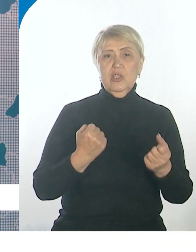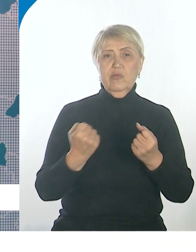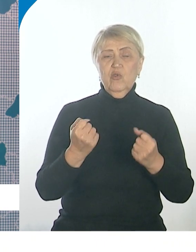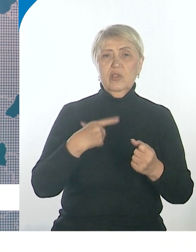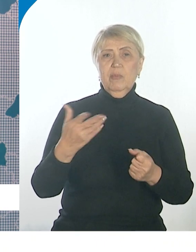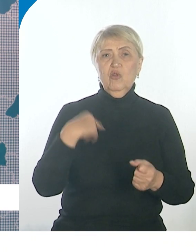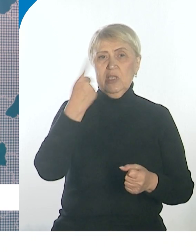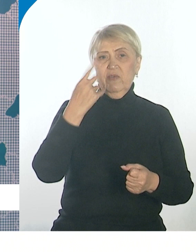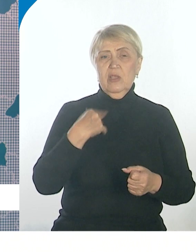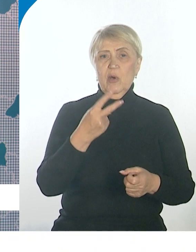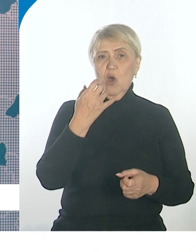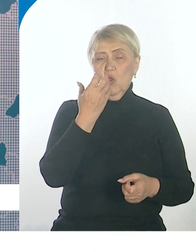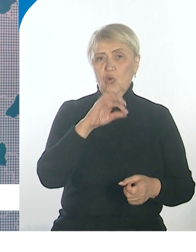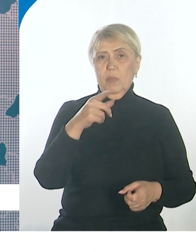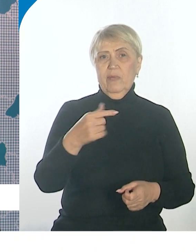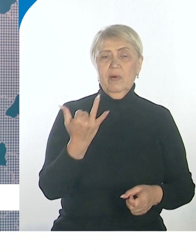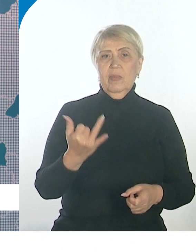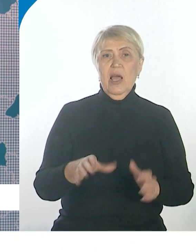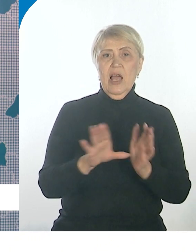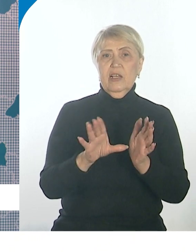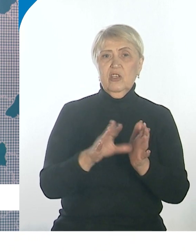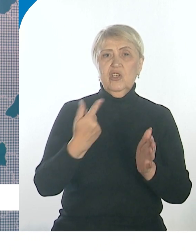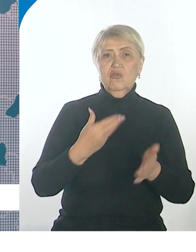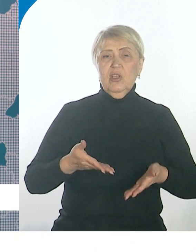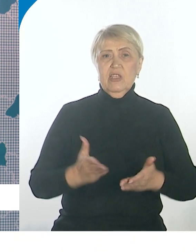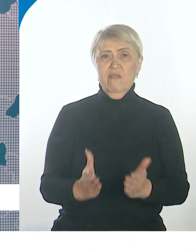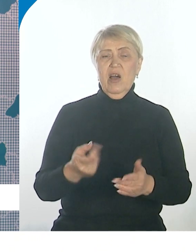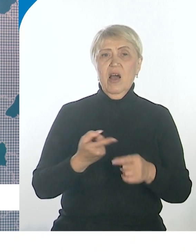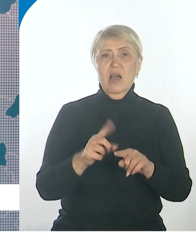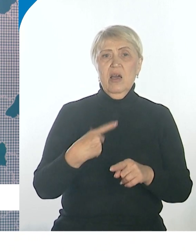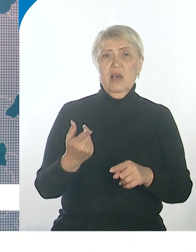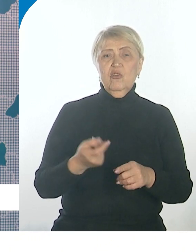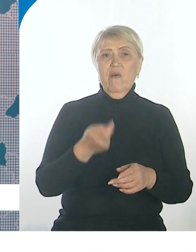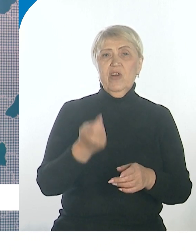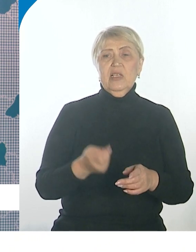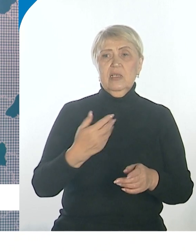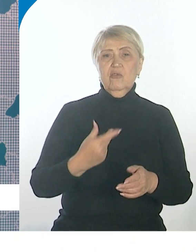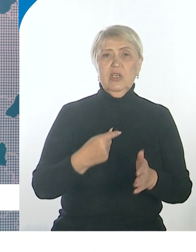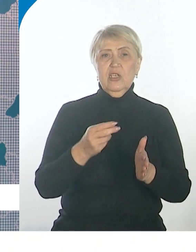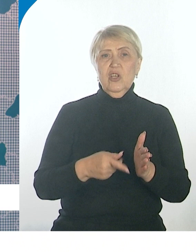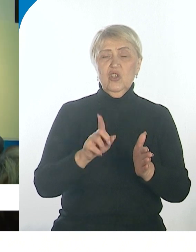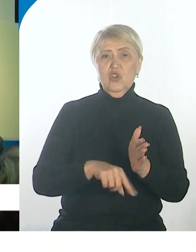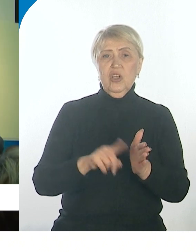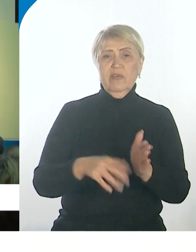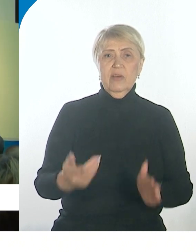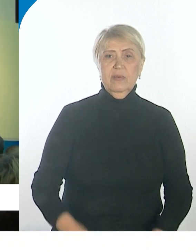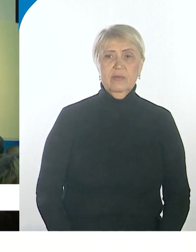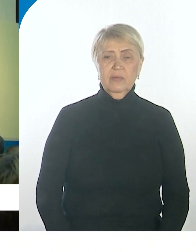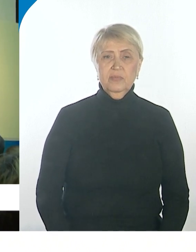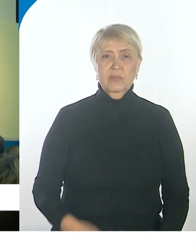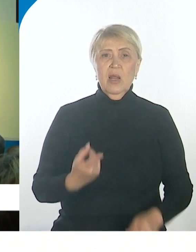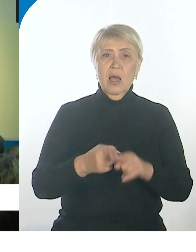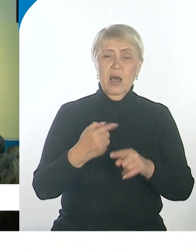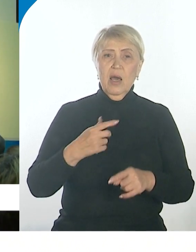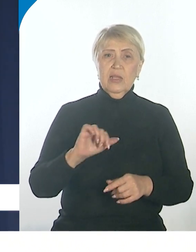углем, дровами, даже электричеством, конечно, это в разы дешевле. И эта система продолжает развиваться. В региональном этапе